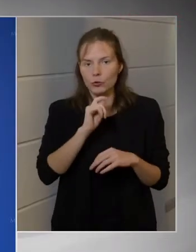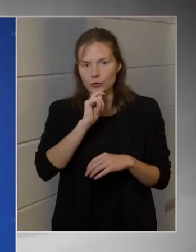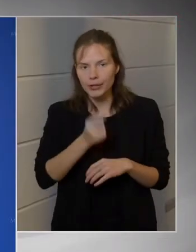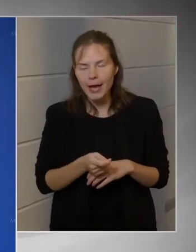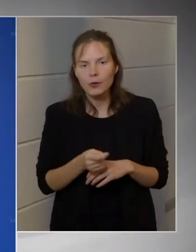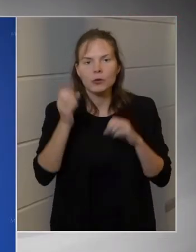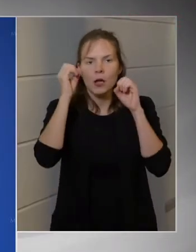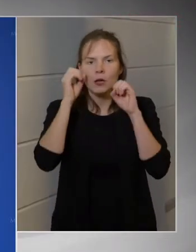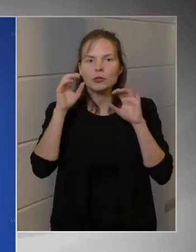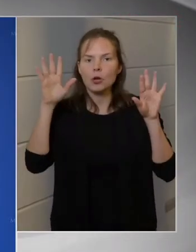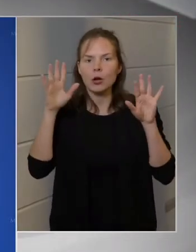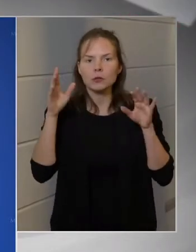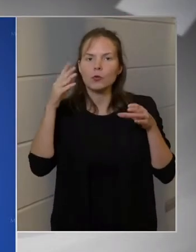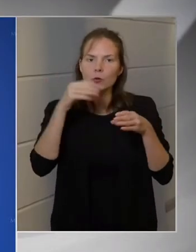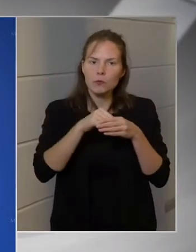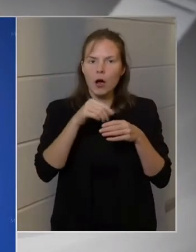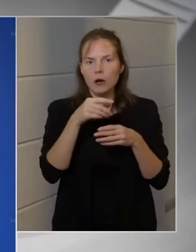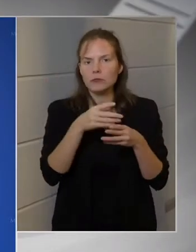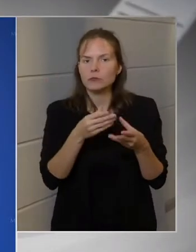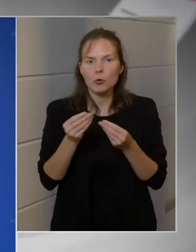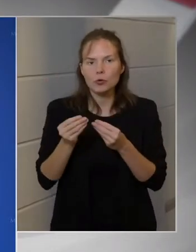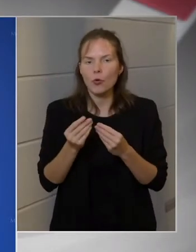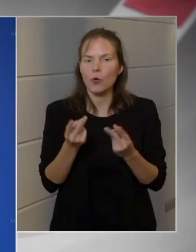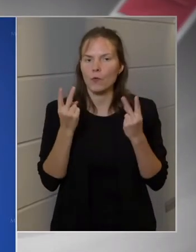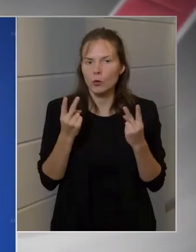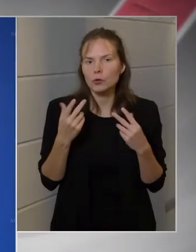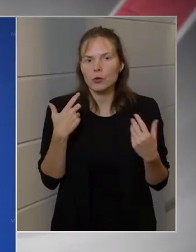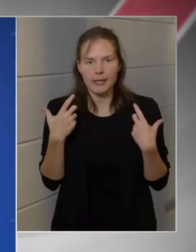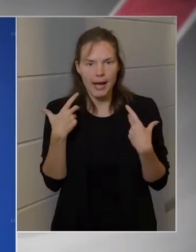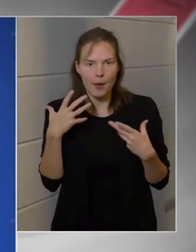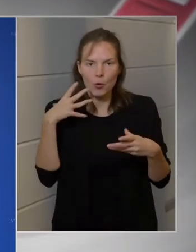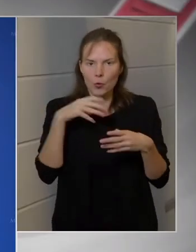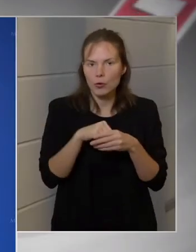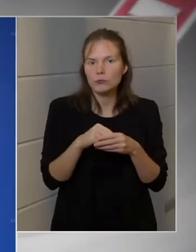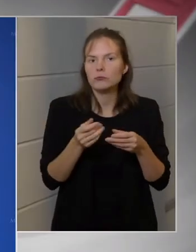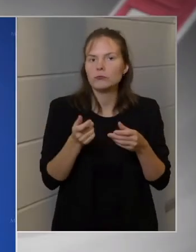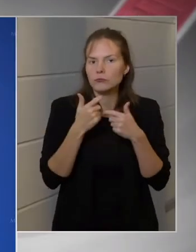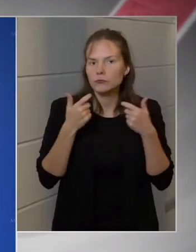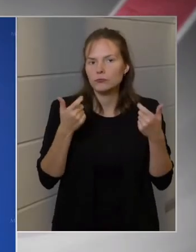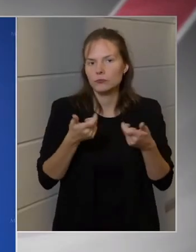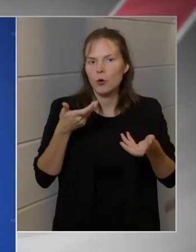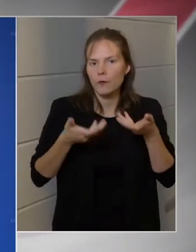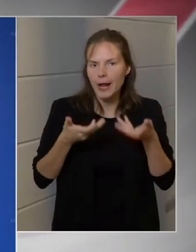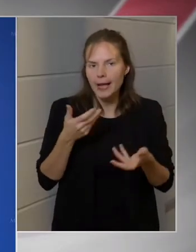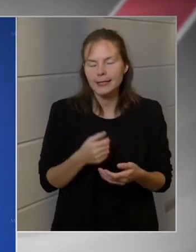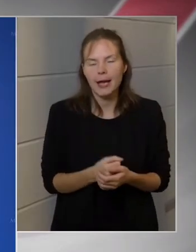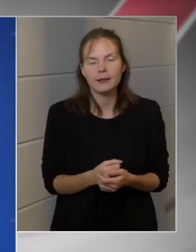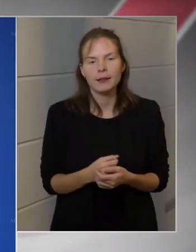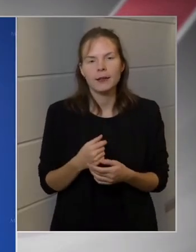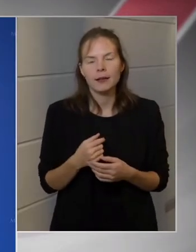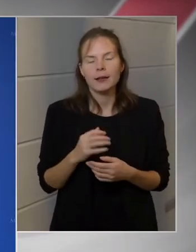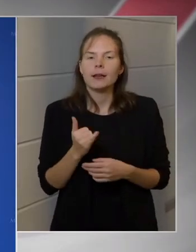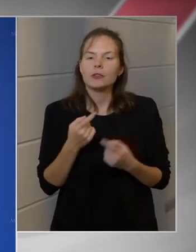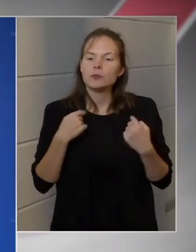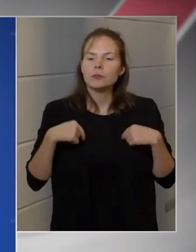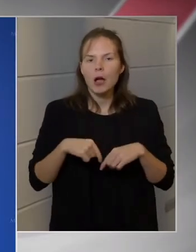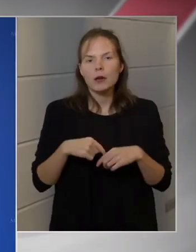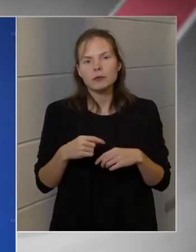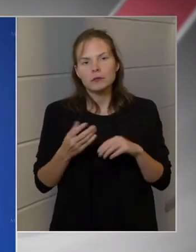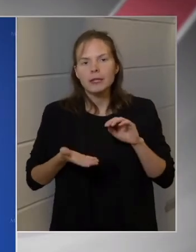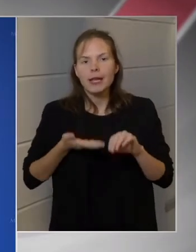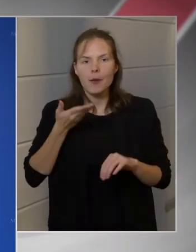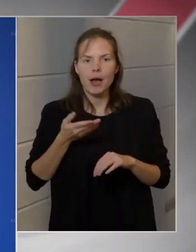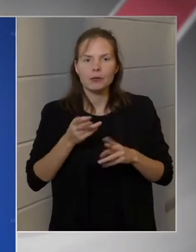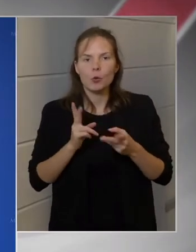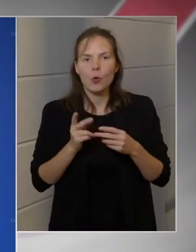fontos szereplők vettek részt ezeken a konferenciákon, és azt hangsúlyoztunk, hogy miközben Európában